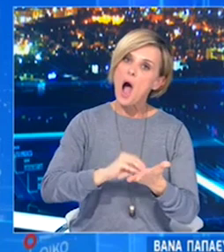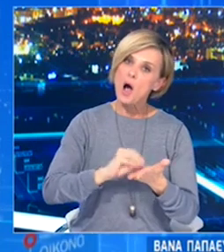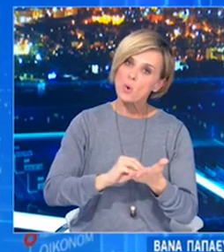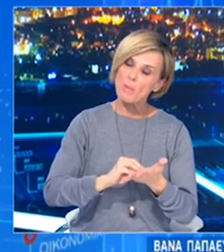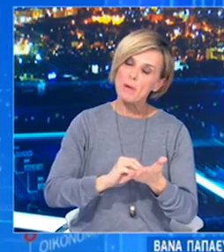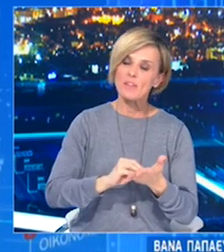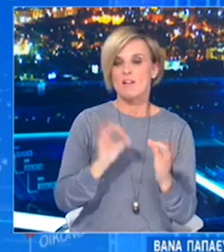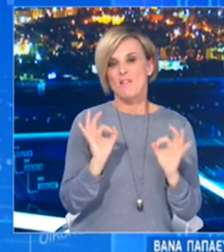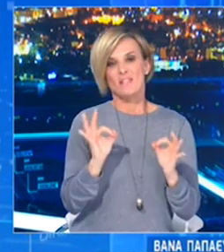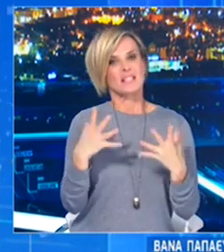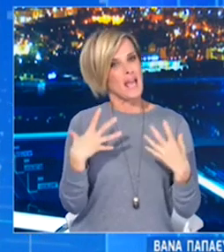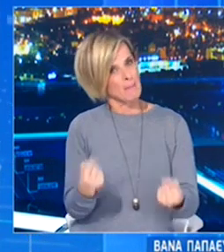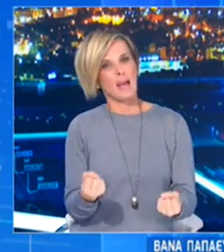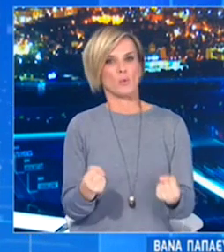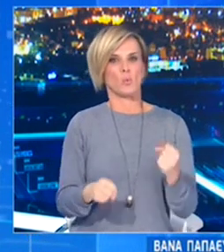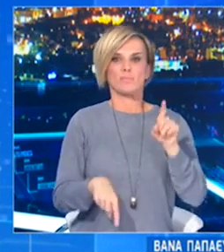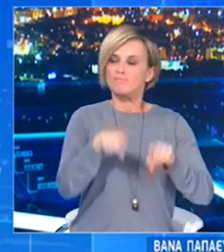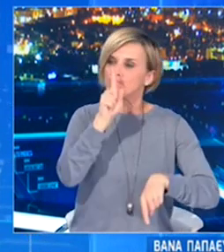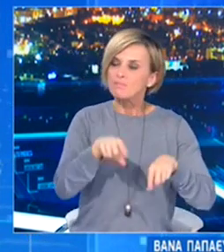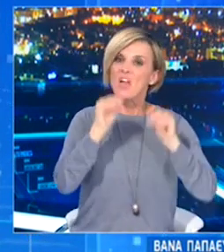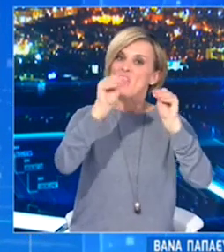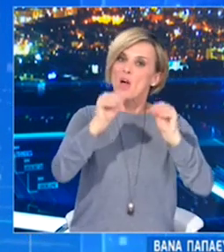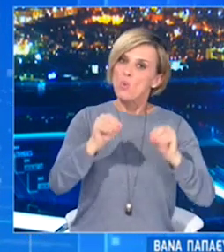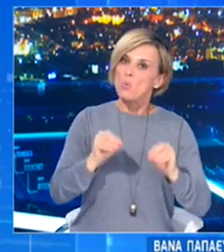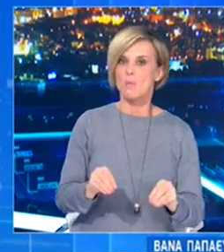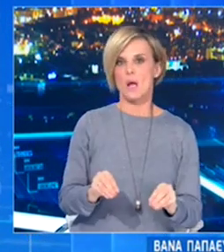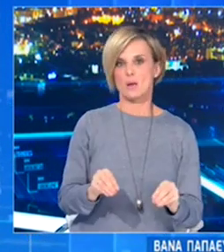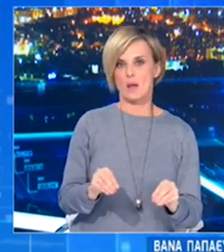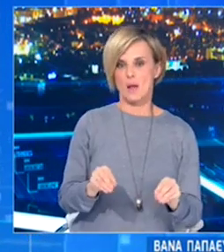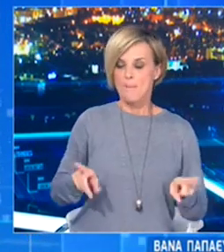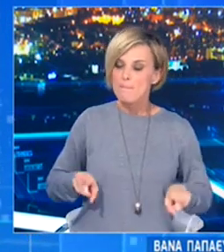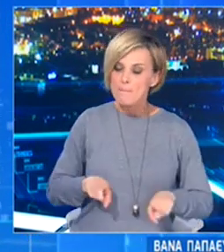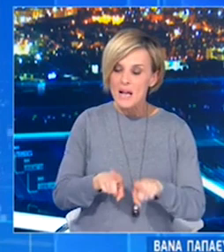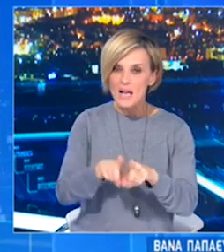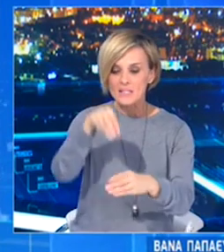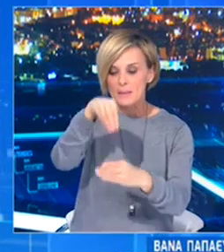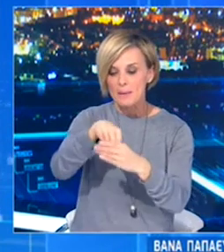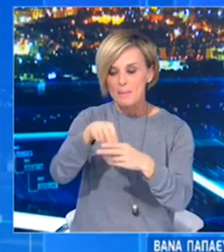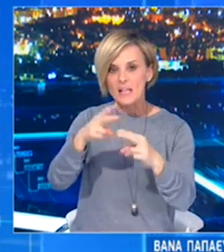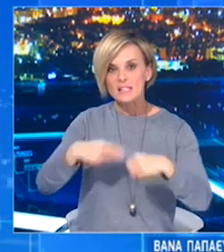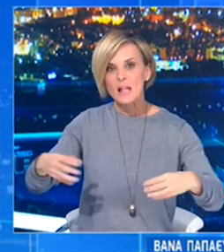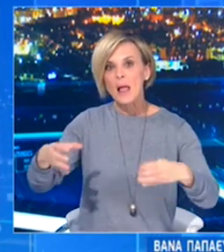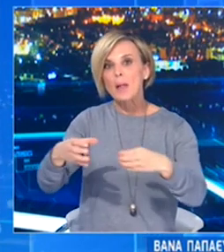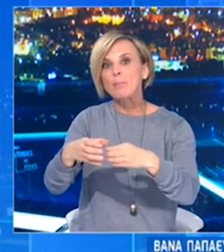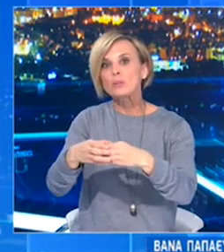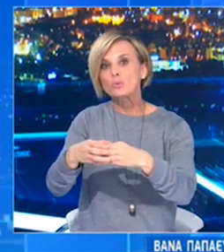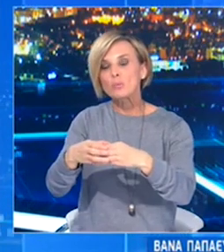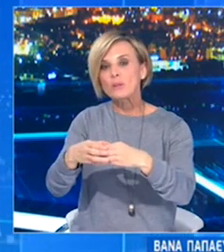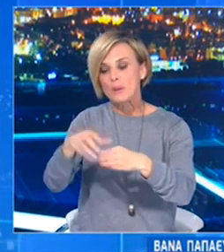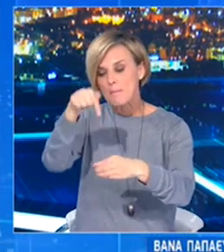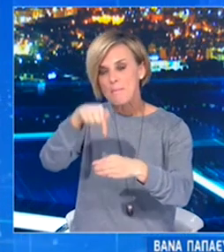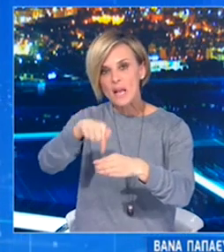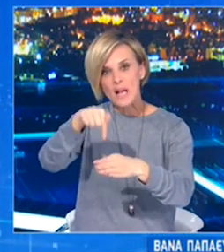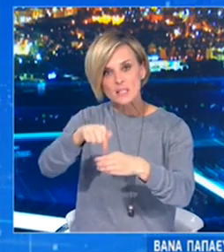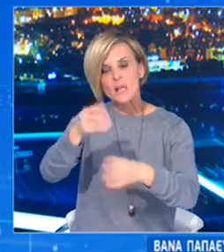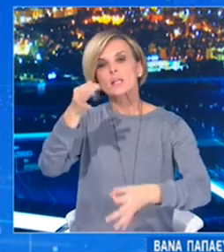διαφορετικό τρόπο. Αυτός συνεχώς συζητείται μαζί τους, δηλαδή με την κεκοτοποίηδη η οποία εκφράζει όλους οι επιδημιολόγες του ΕΟΔΗ